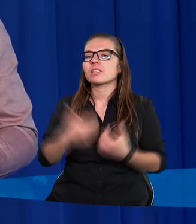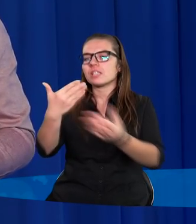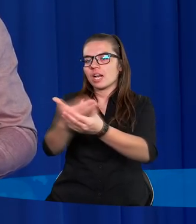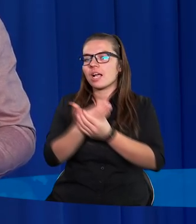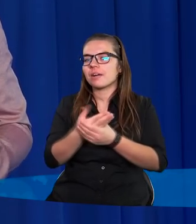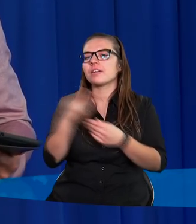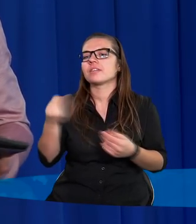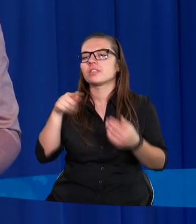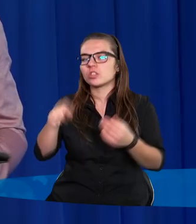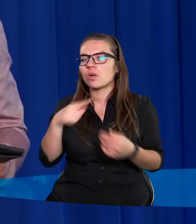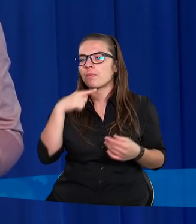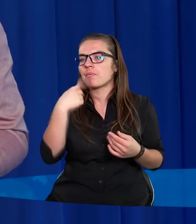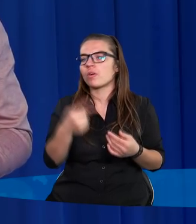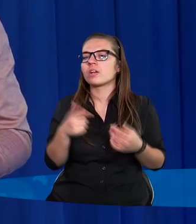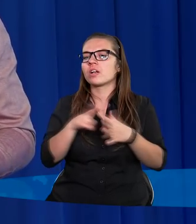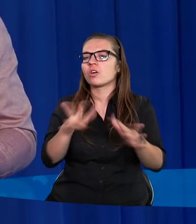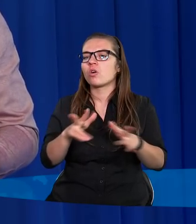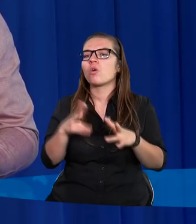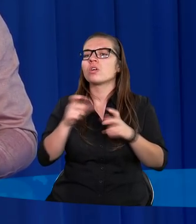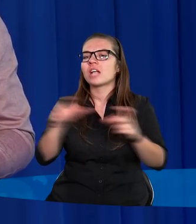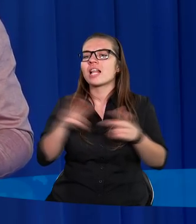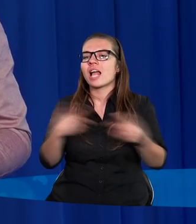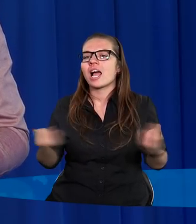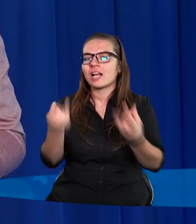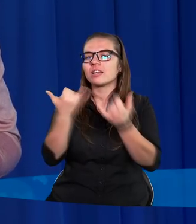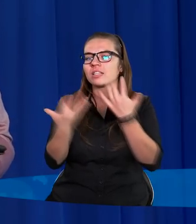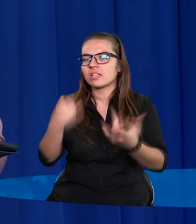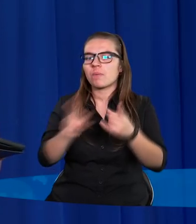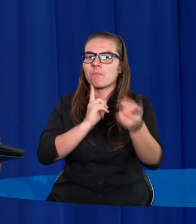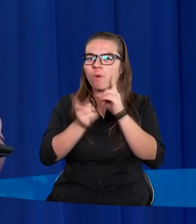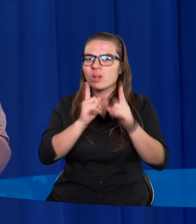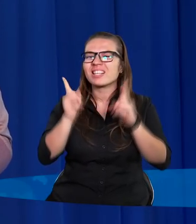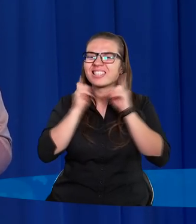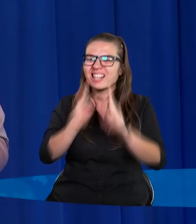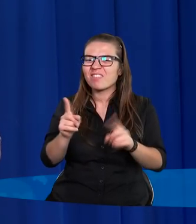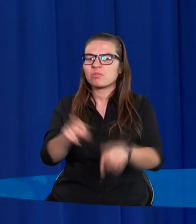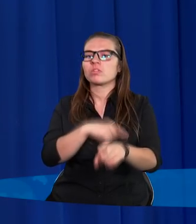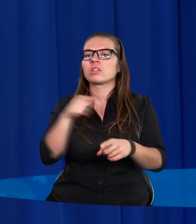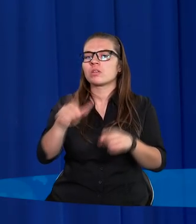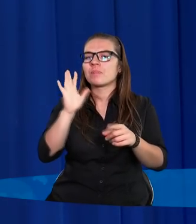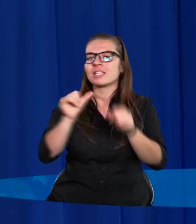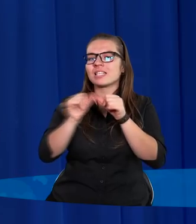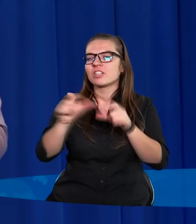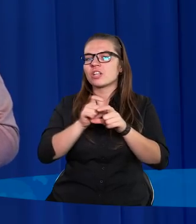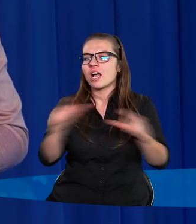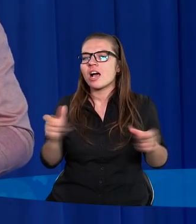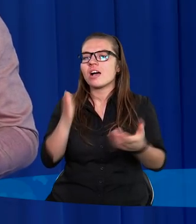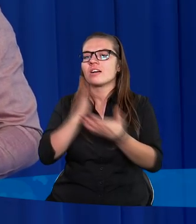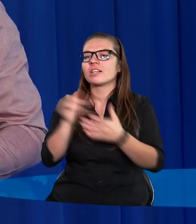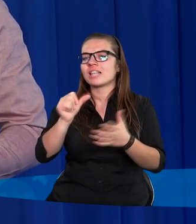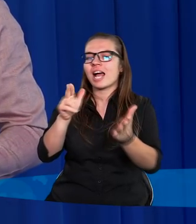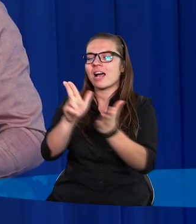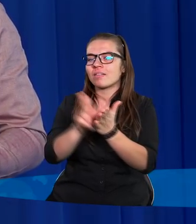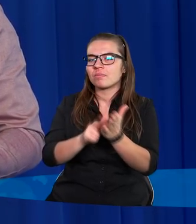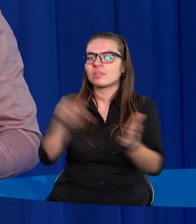Zapraszamy, jeszcze raz to powiem, jest taki krótki czas na małą reklamę, jeżeli chcecie porozmawiać, tak naprawdę długo, bo to będzie tydzień czasu, już za